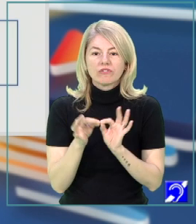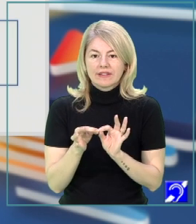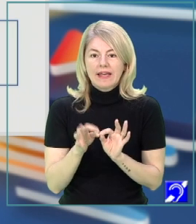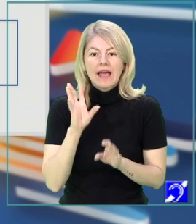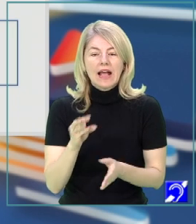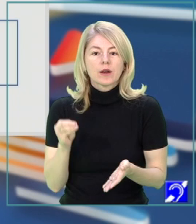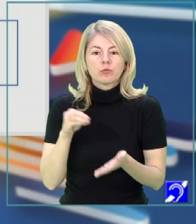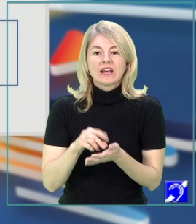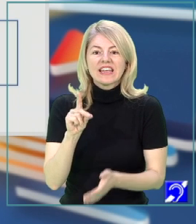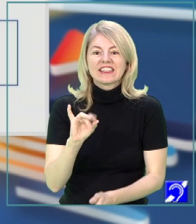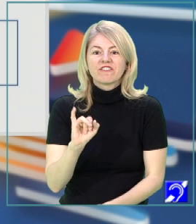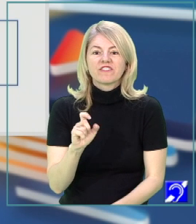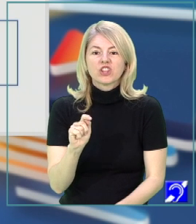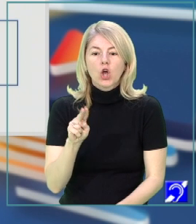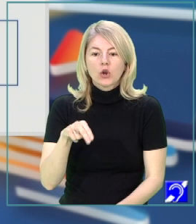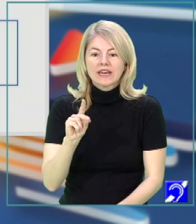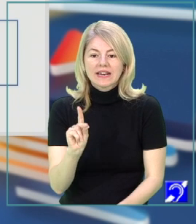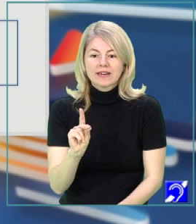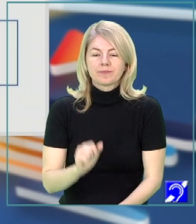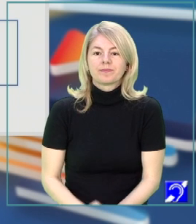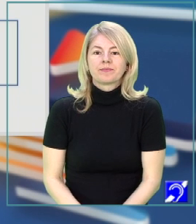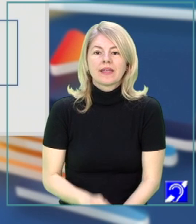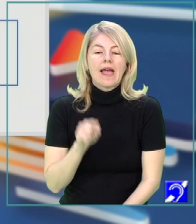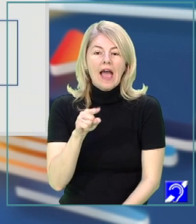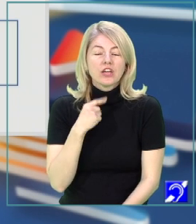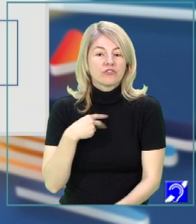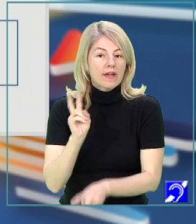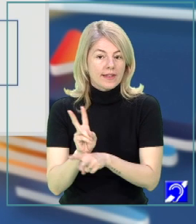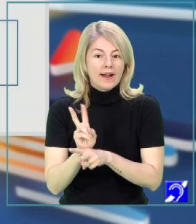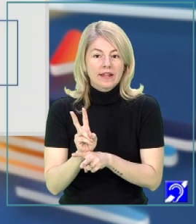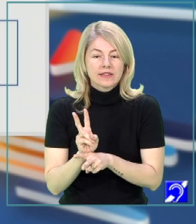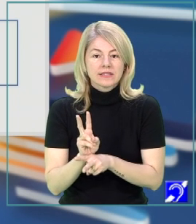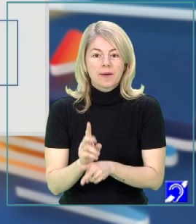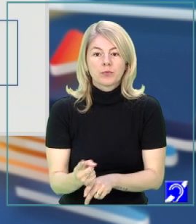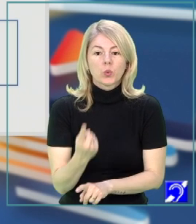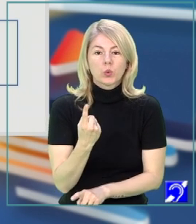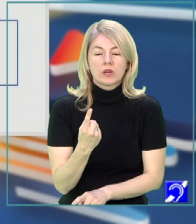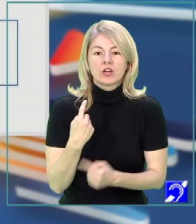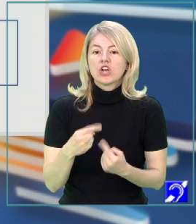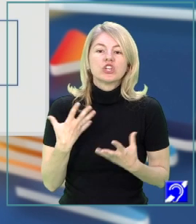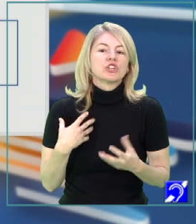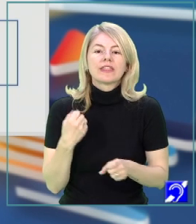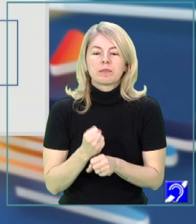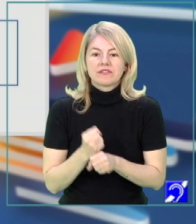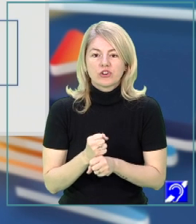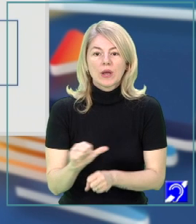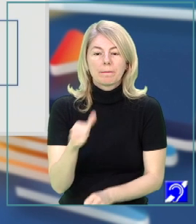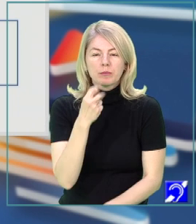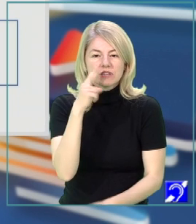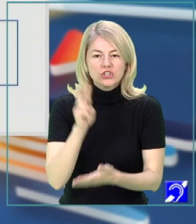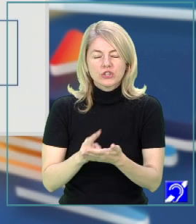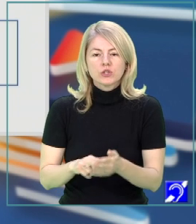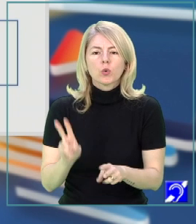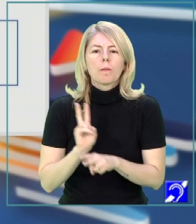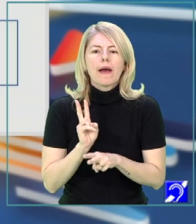care conțin diphtong din strofa a treia. Aici vă atrag atenția asupra unui lucru. Ce trebuie să faceți? În primul rând să citiți cu